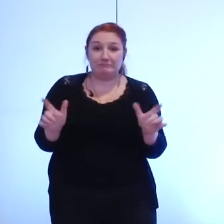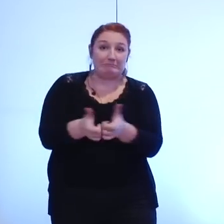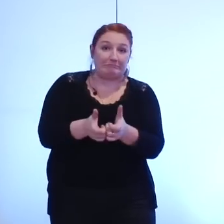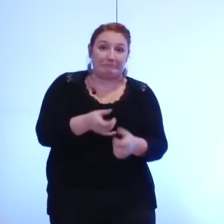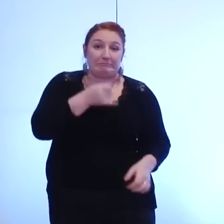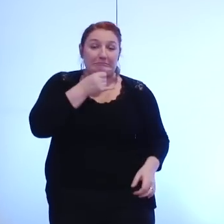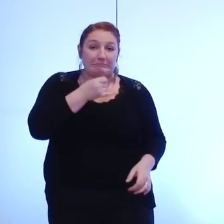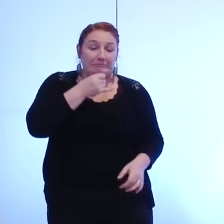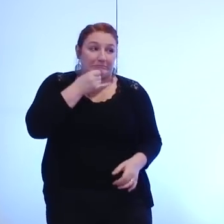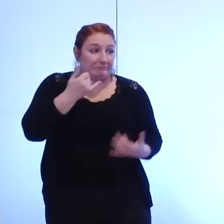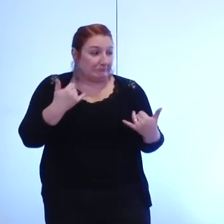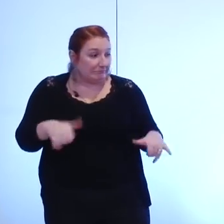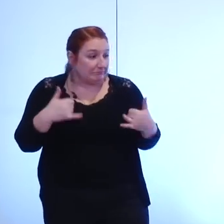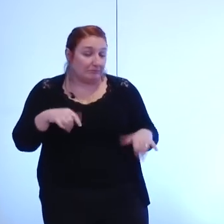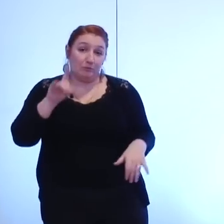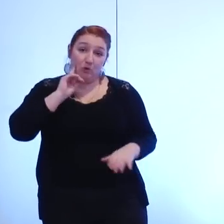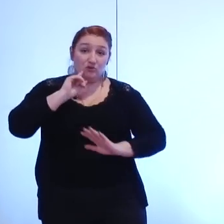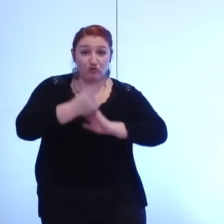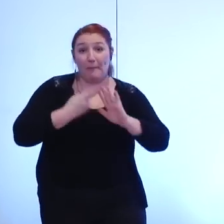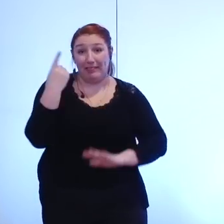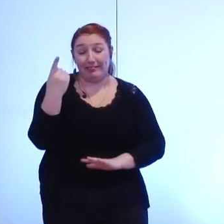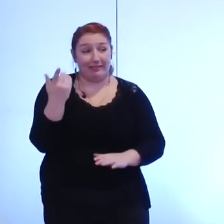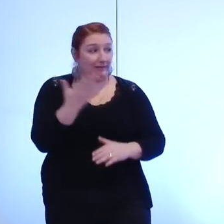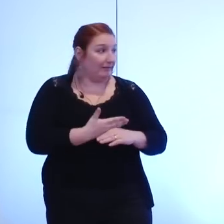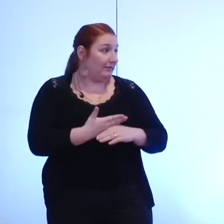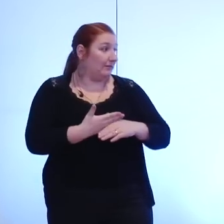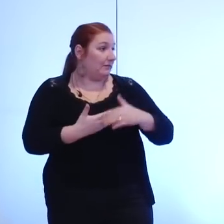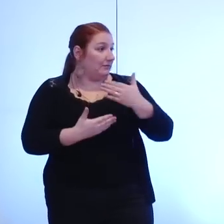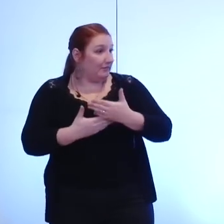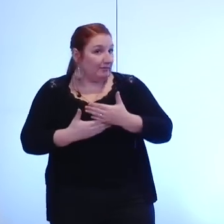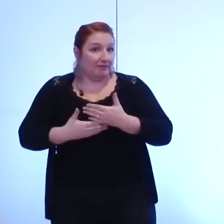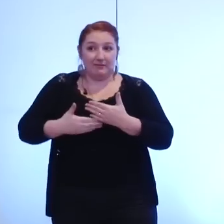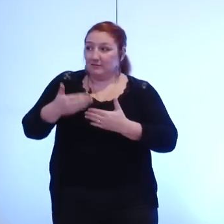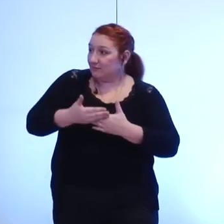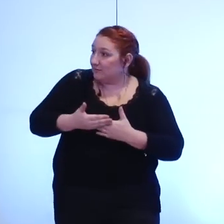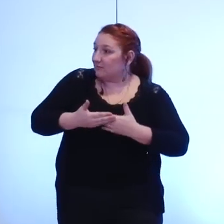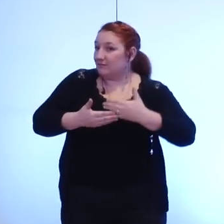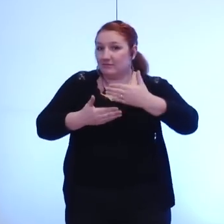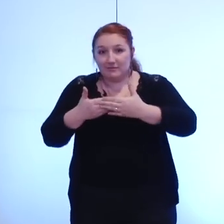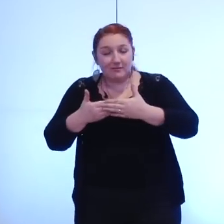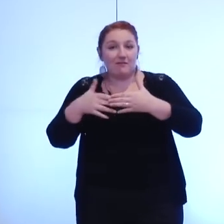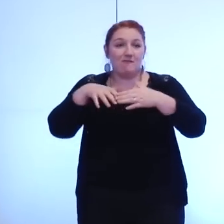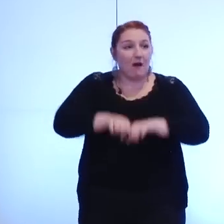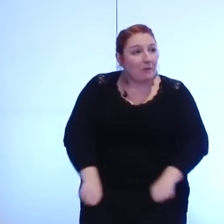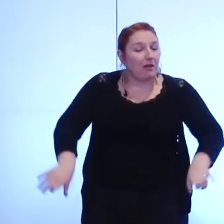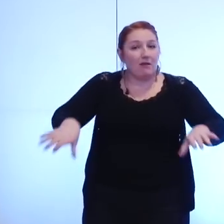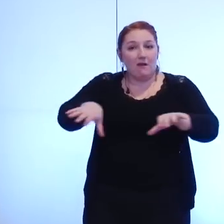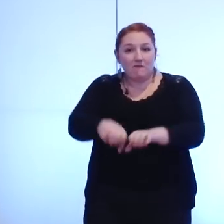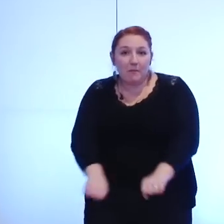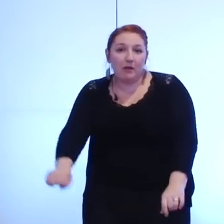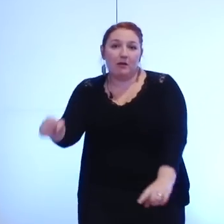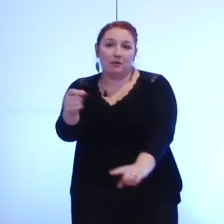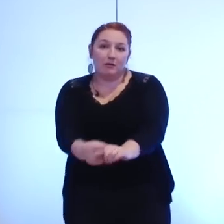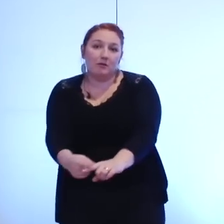tout cela se construit et se fabrique et en tout cas je ne suis pas de ceux qui imaginent que